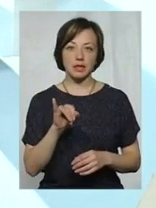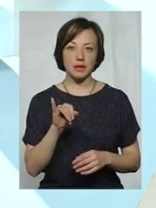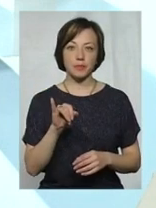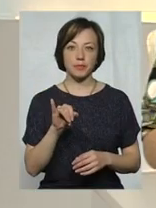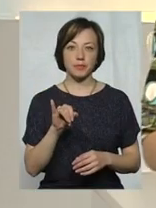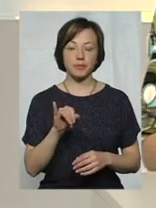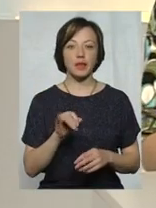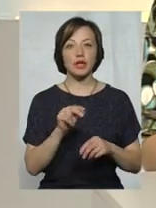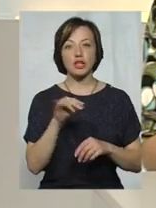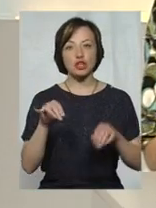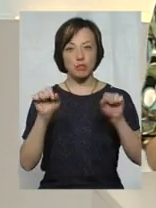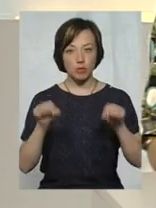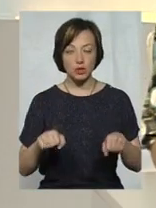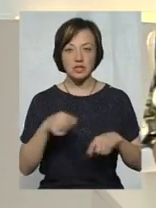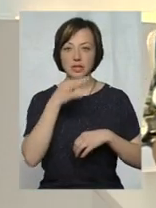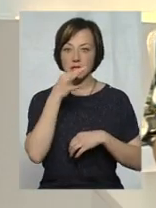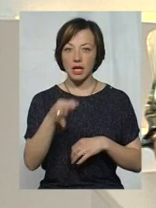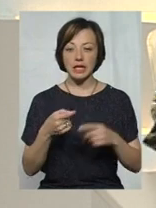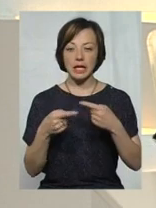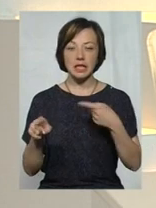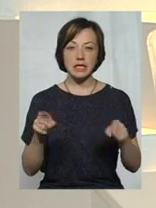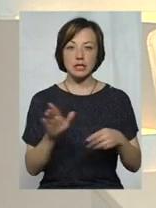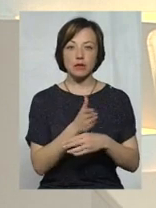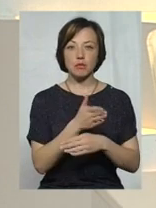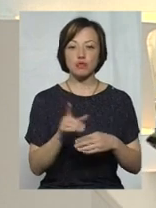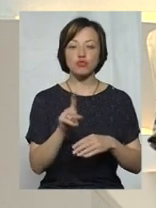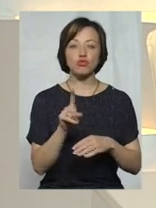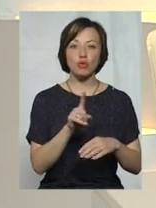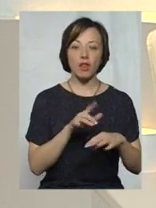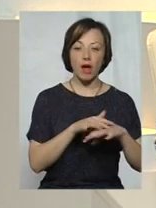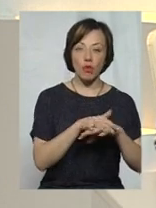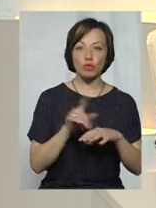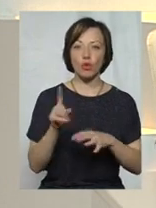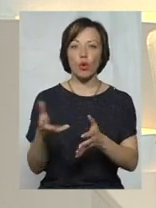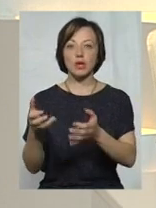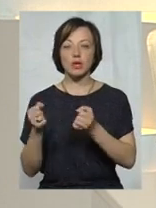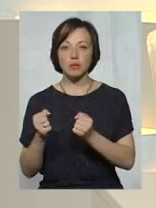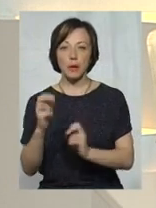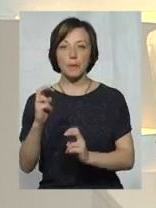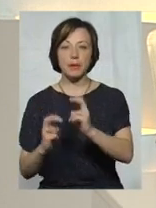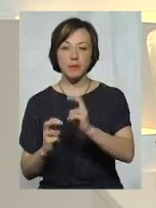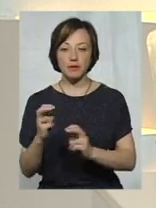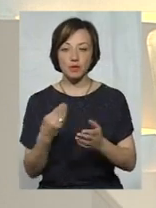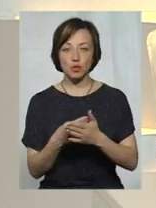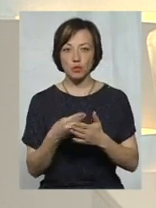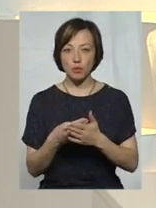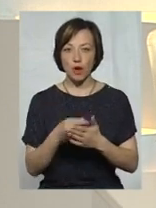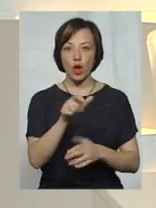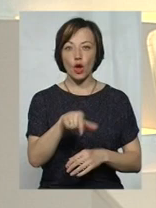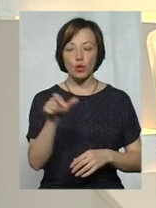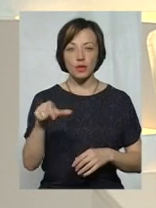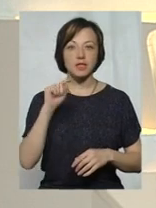Чи можна сказати, що та різниця між тим, що нараховано, і тим, що отримали підприємства, це та сума, яку люди